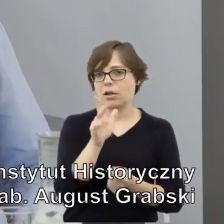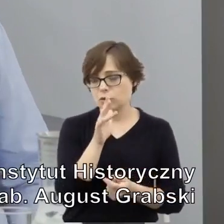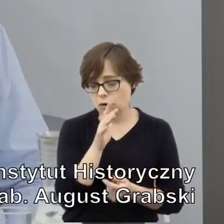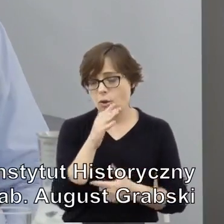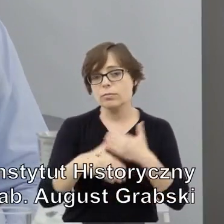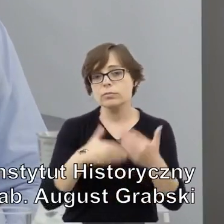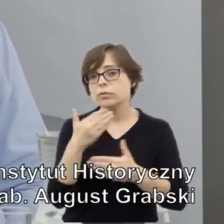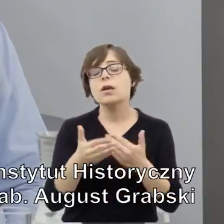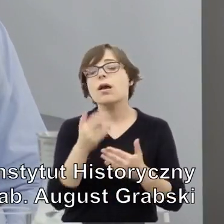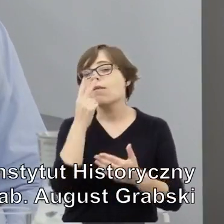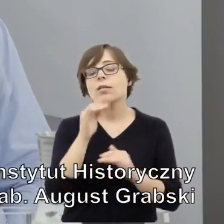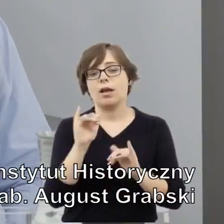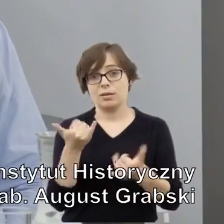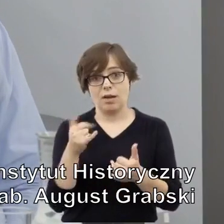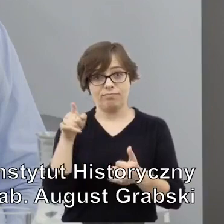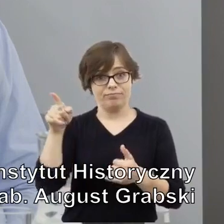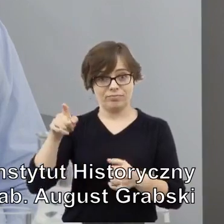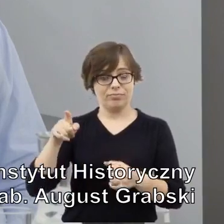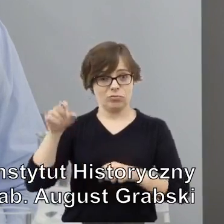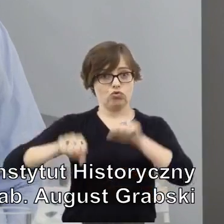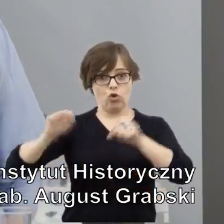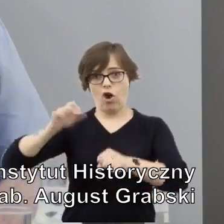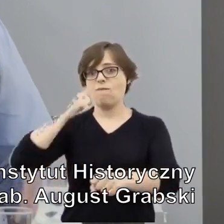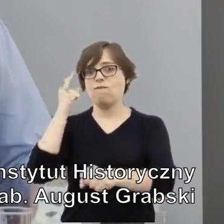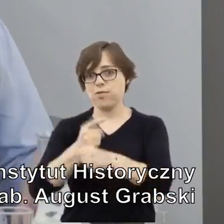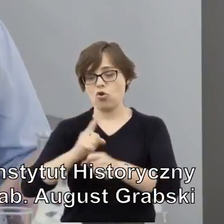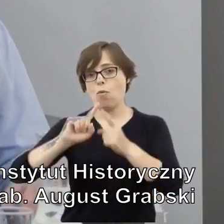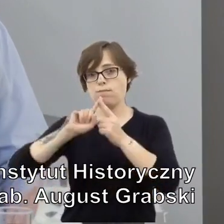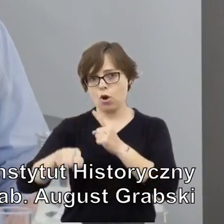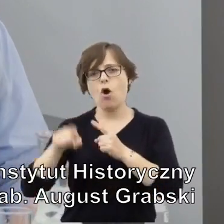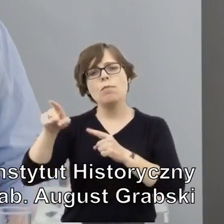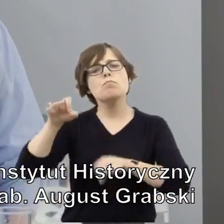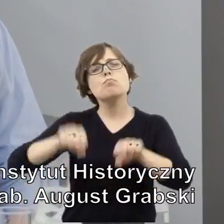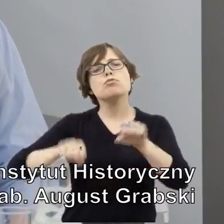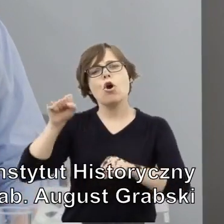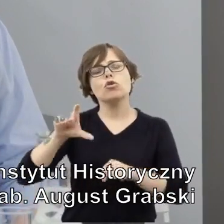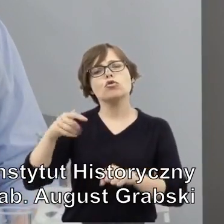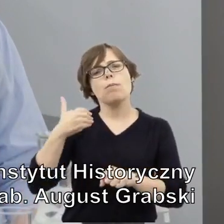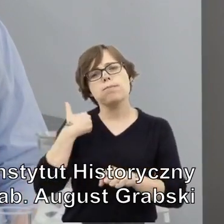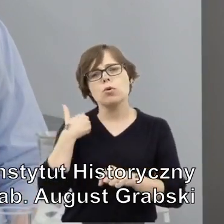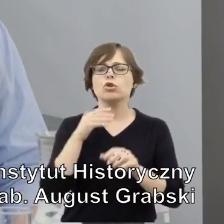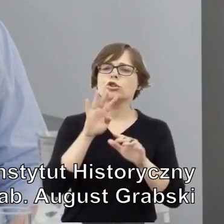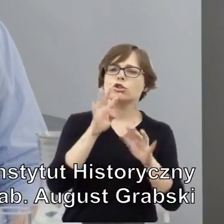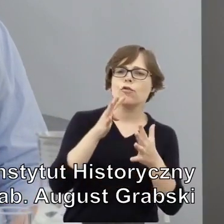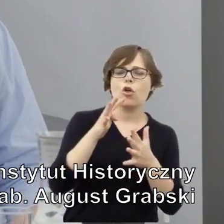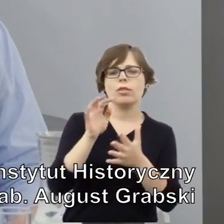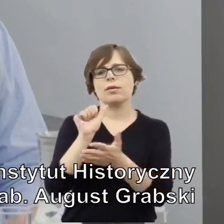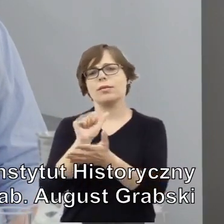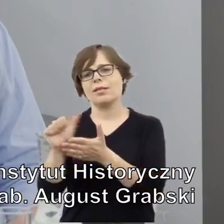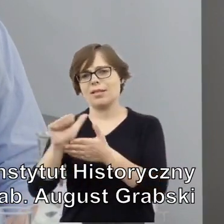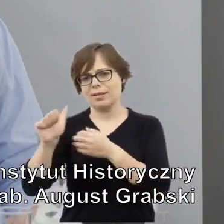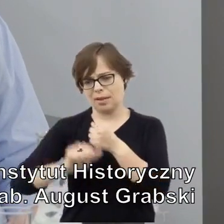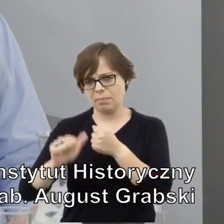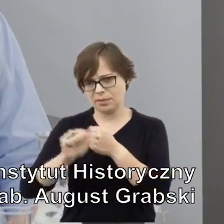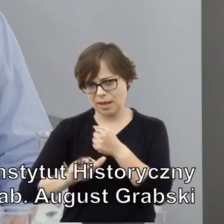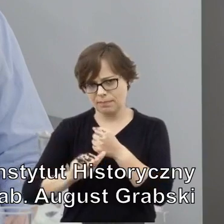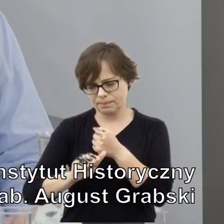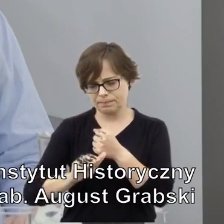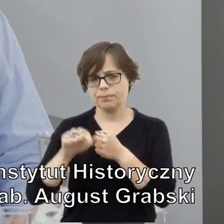wyroku w tym procesie, który miał miejsce między 9 a 11 lipca,